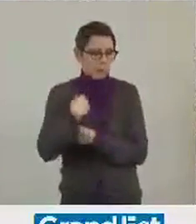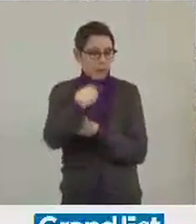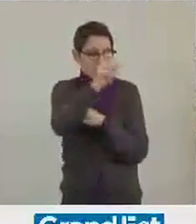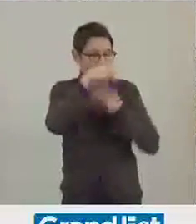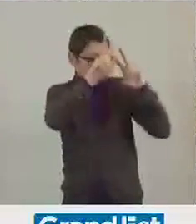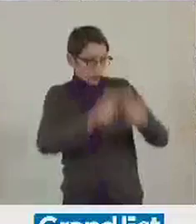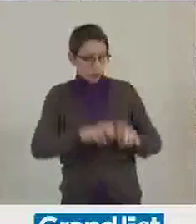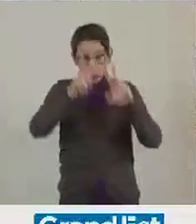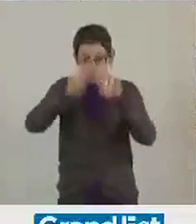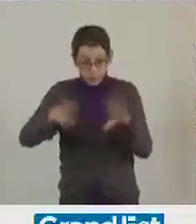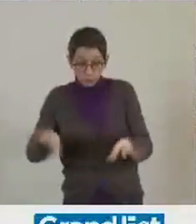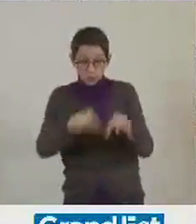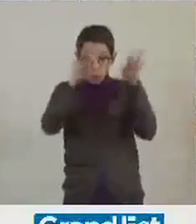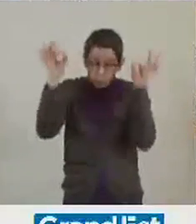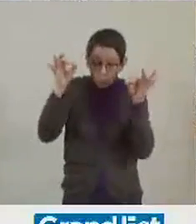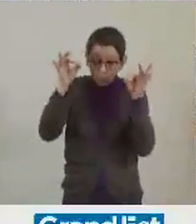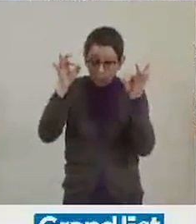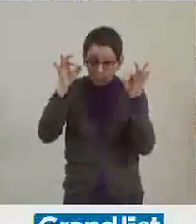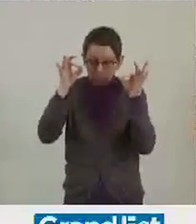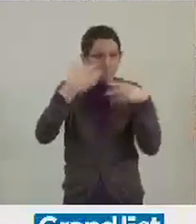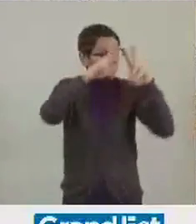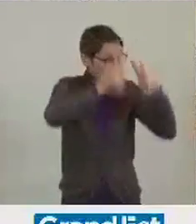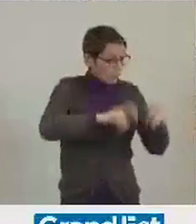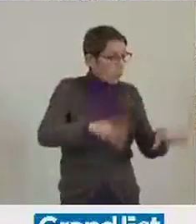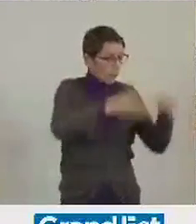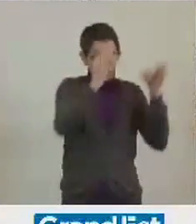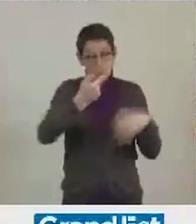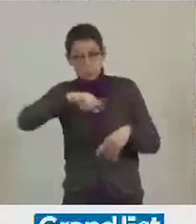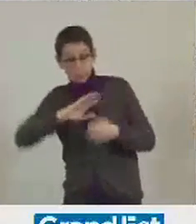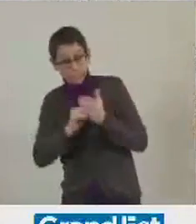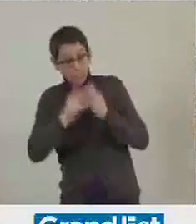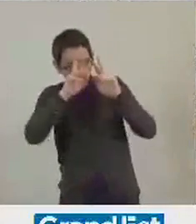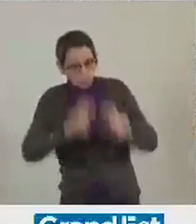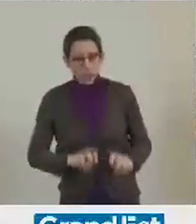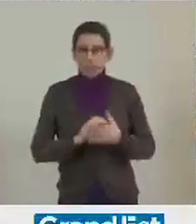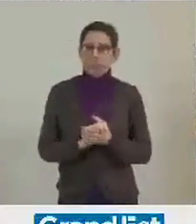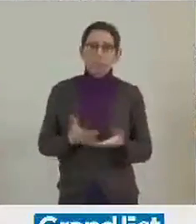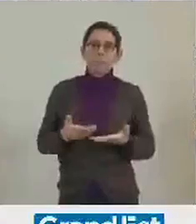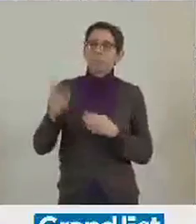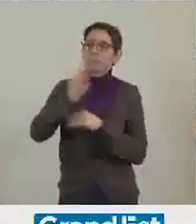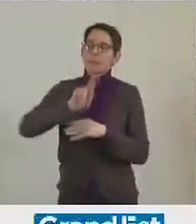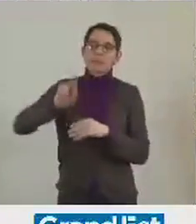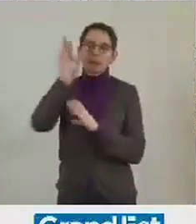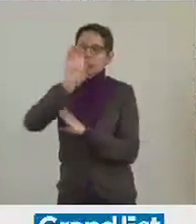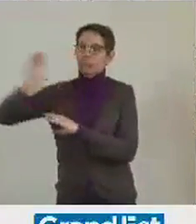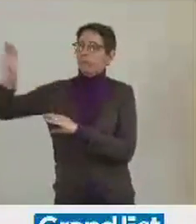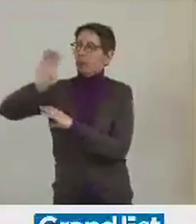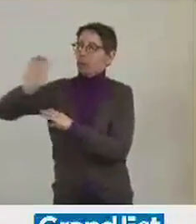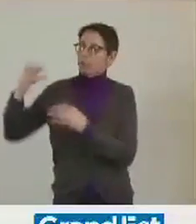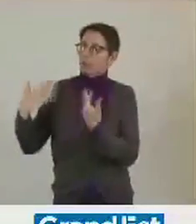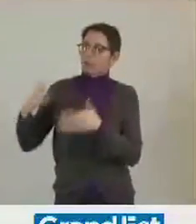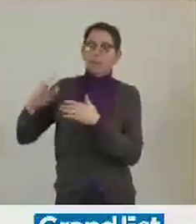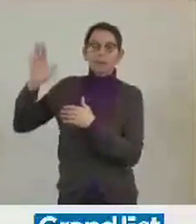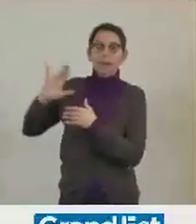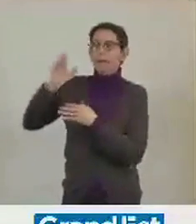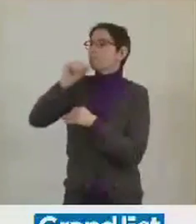on en trouve, des chercheurs qui trouvent on en cherche. Assurément la recherche est les chercheurs dans la région Grand Est et déjà dans les trois anciennes régions on fait